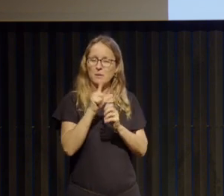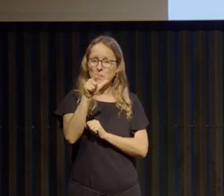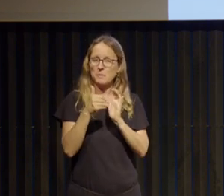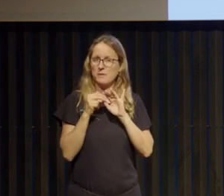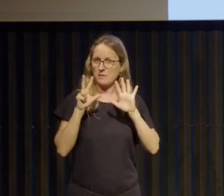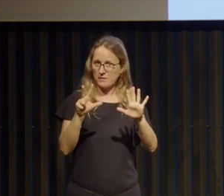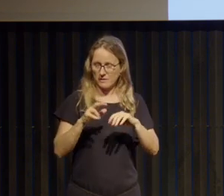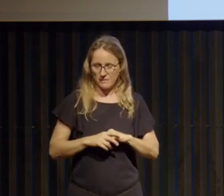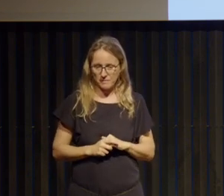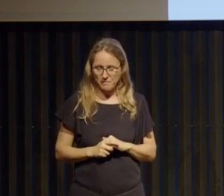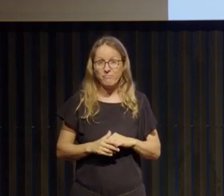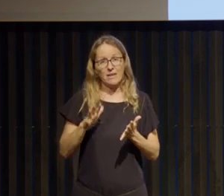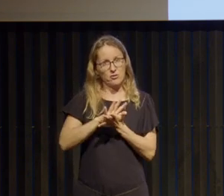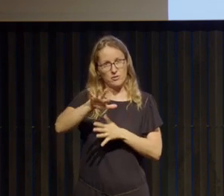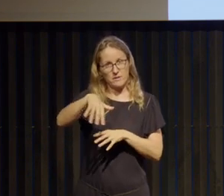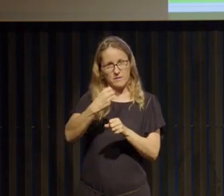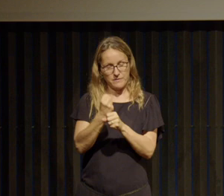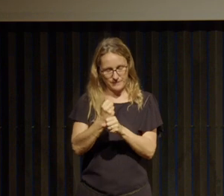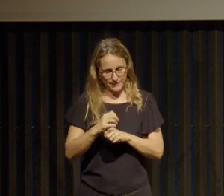alors que vous aviez 15 ans.